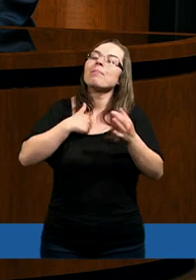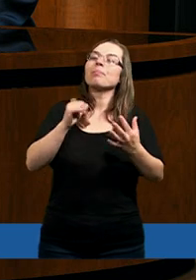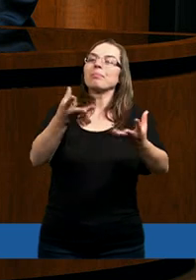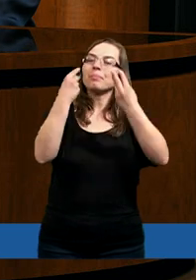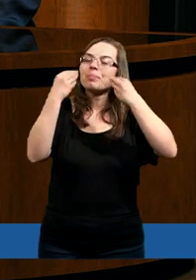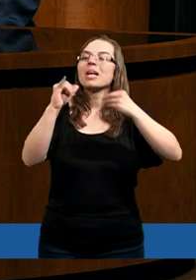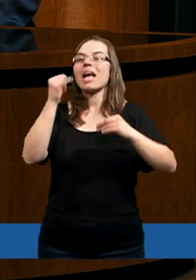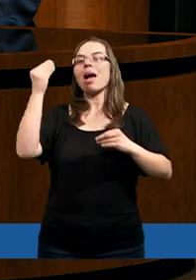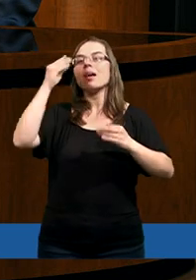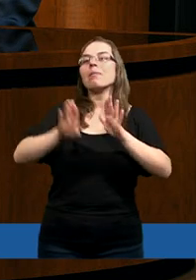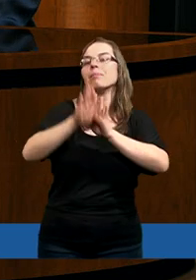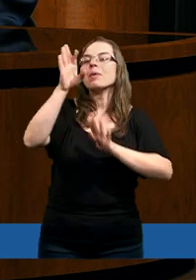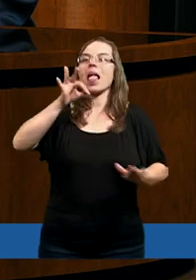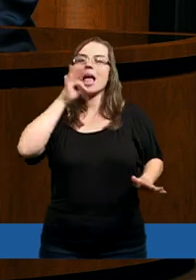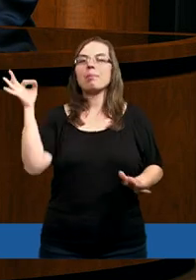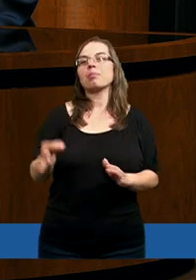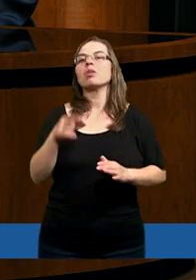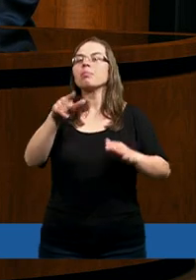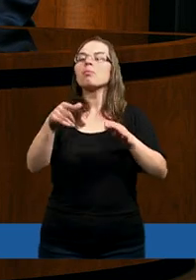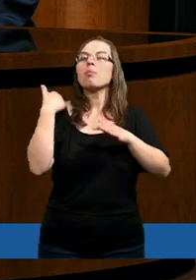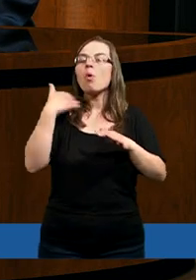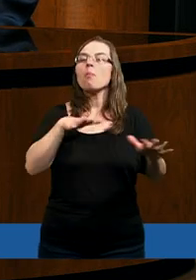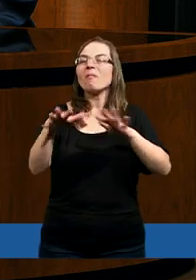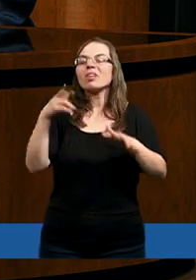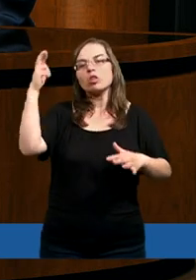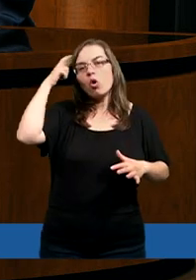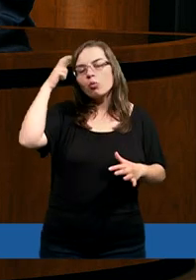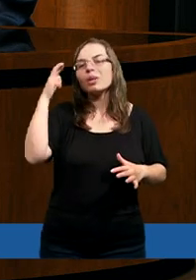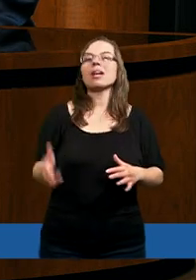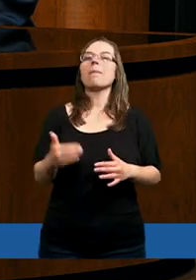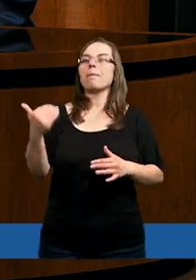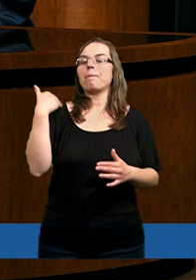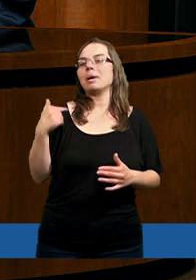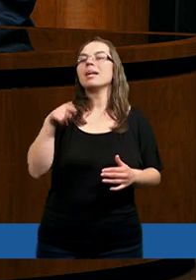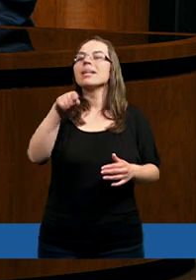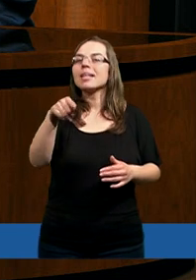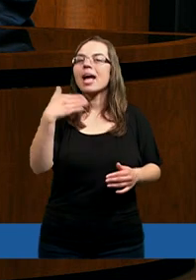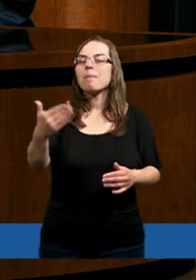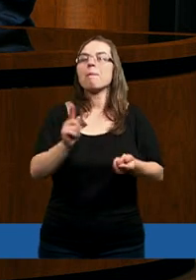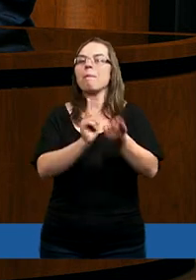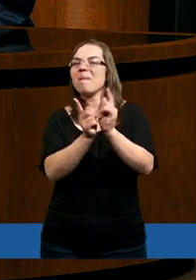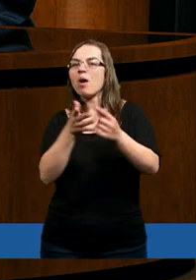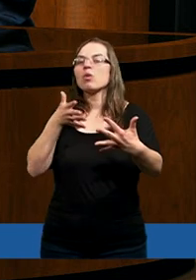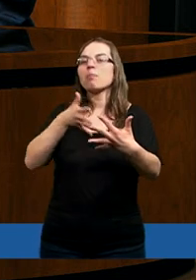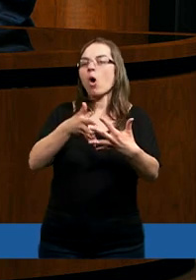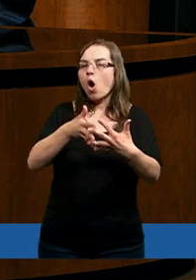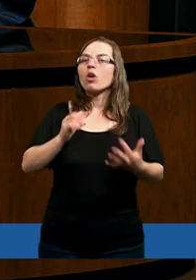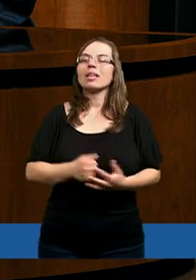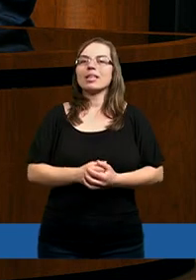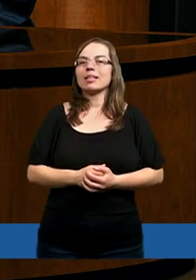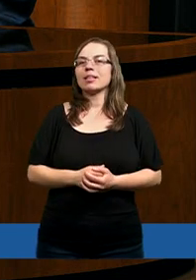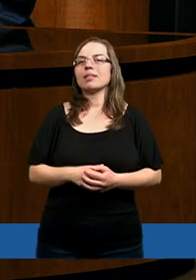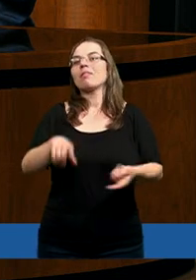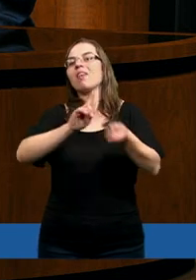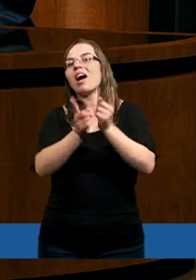Tam, jak już było to podkreślone, byli tam fałszywi procy,